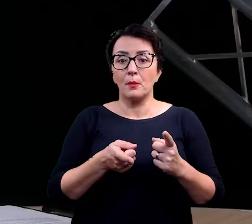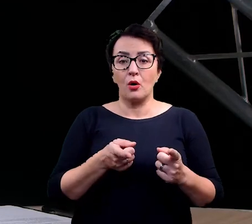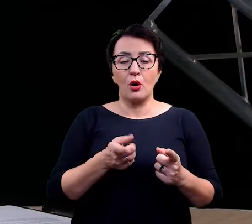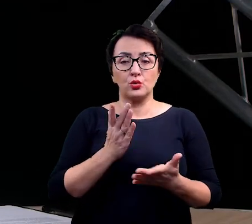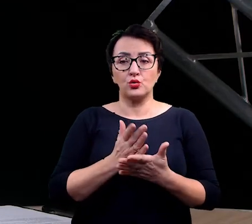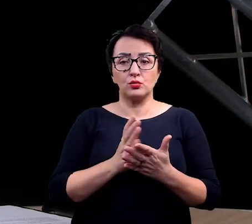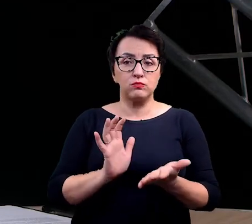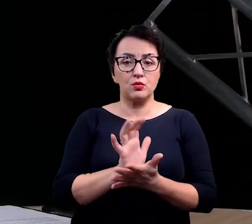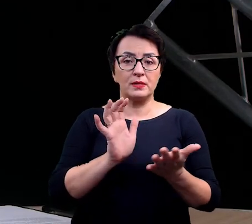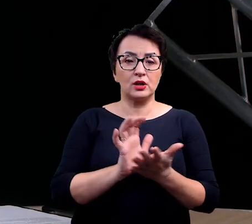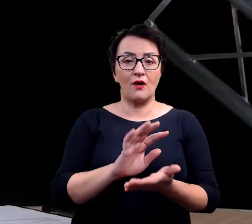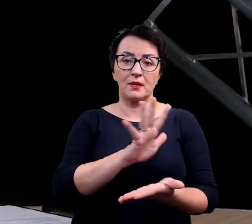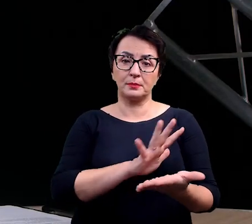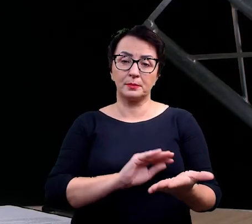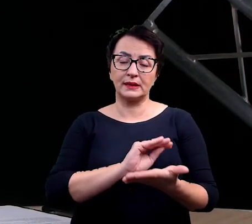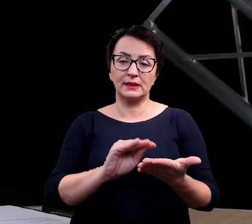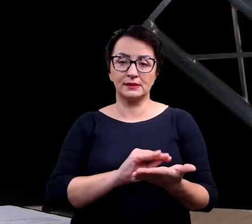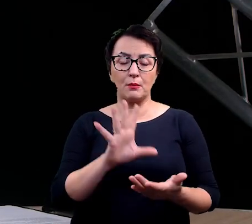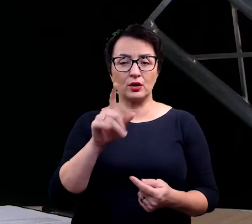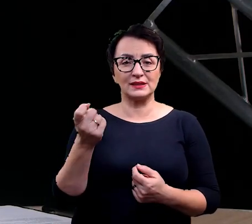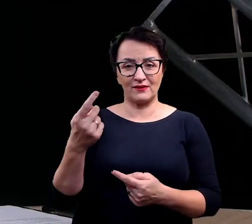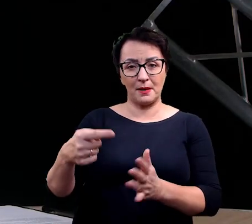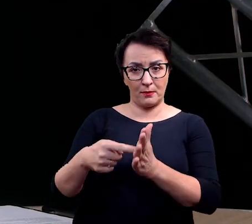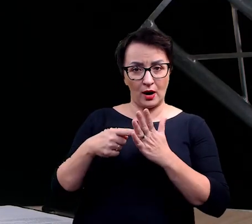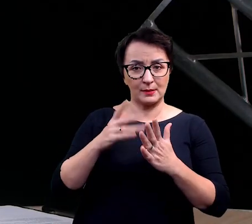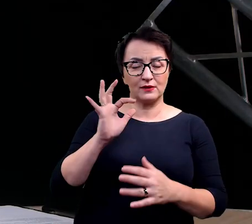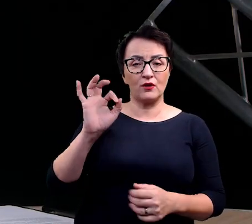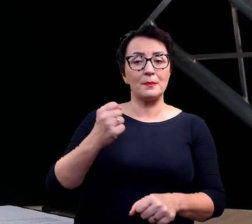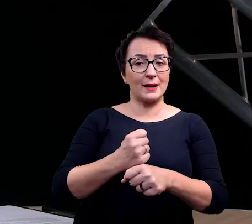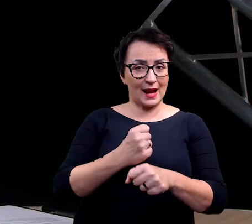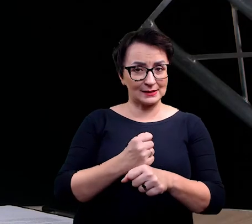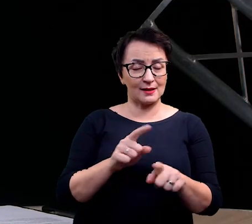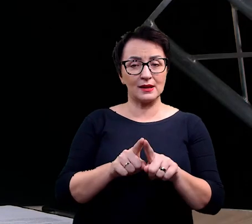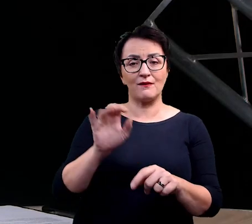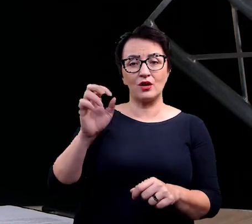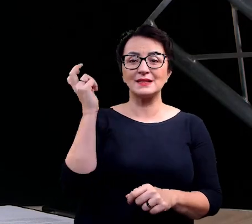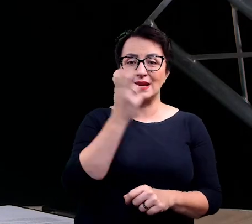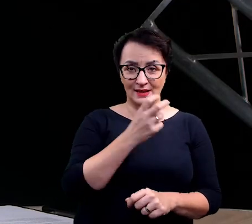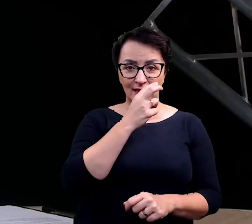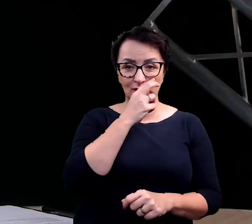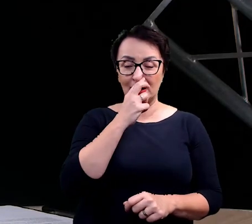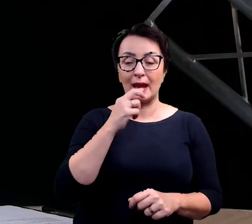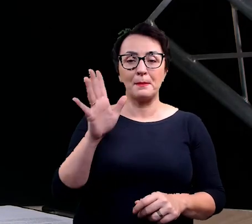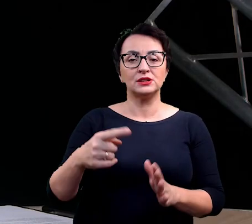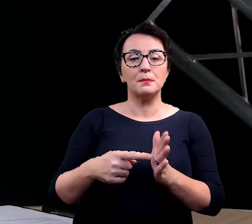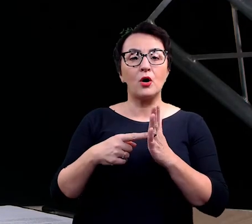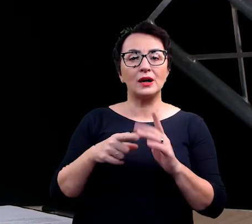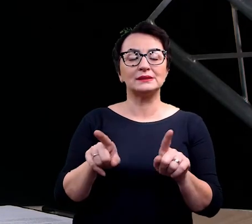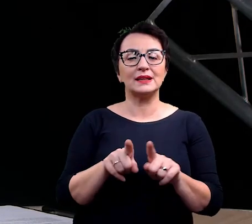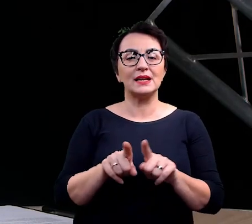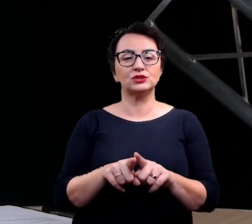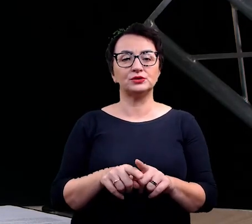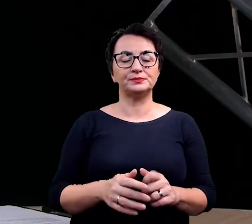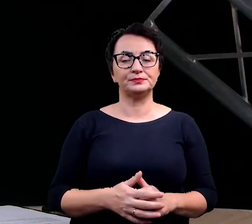publikować różne rzeczy, bo za chwilę nam tutaj pokazasz swoją pracę i swoje zainteresowania i będziesz też między innymi